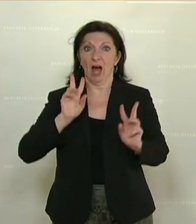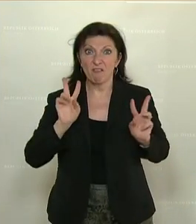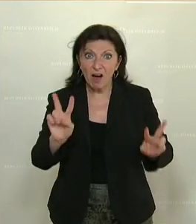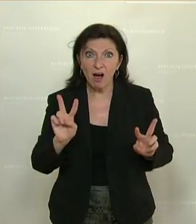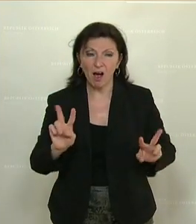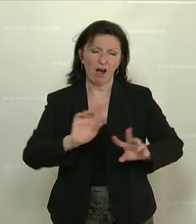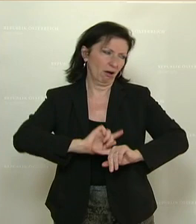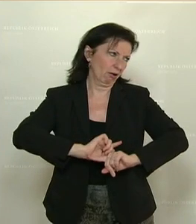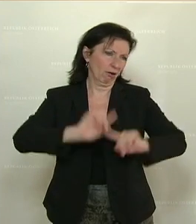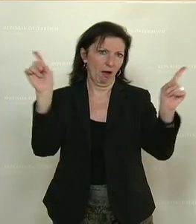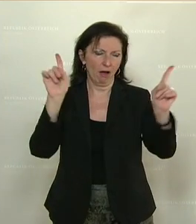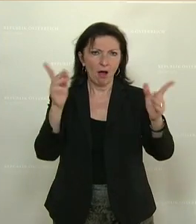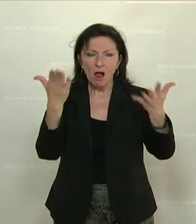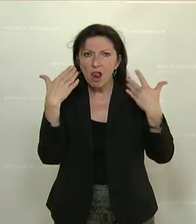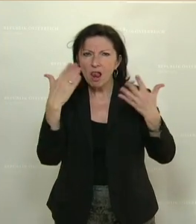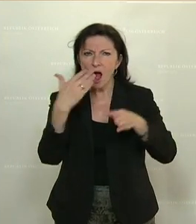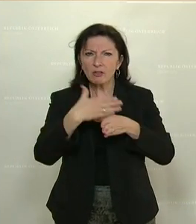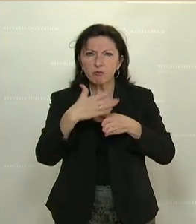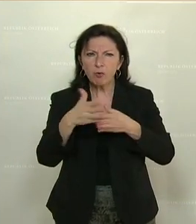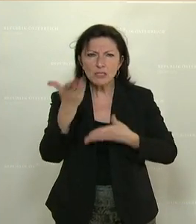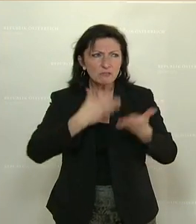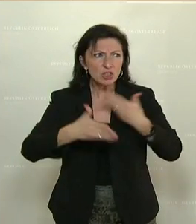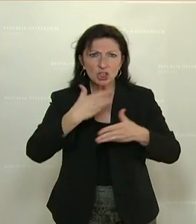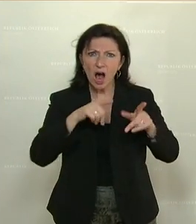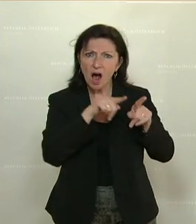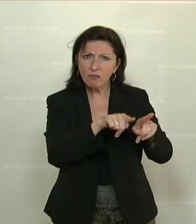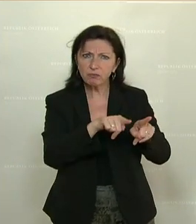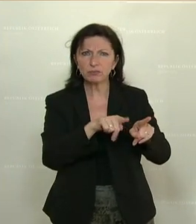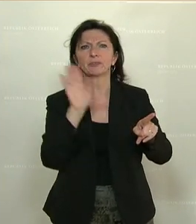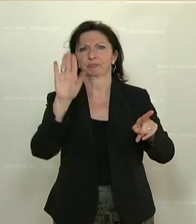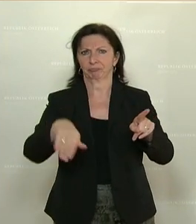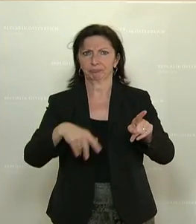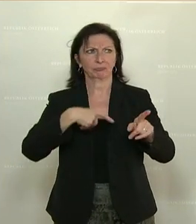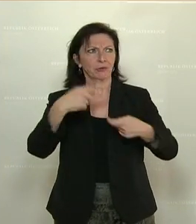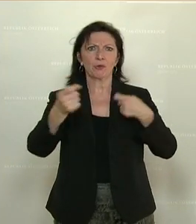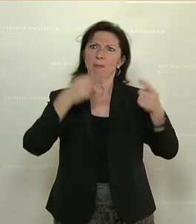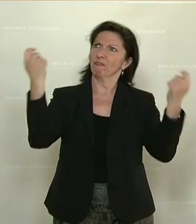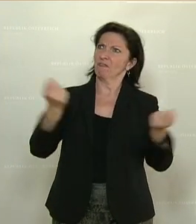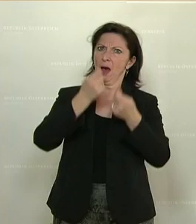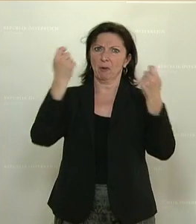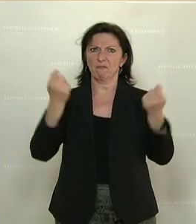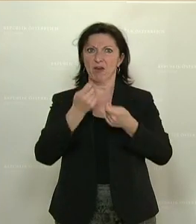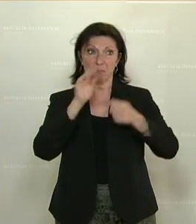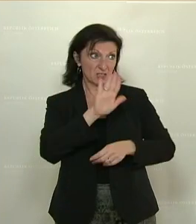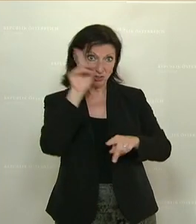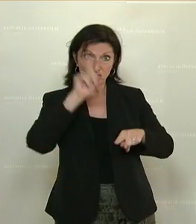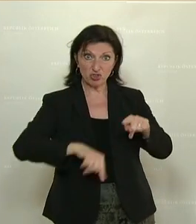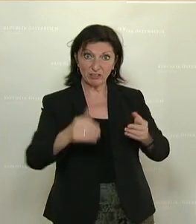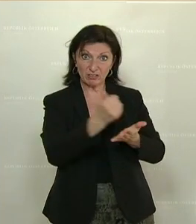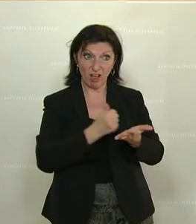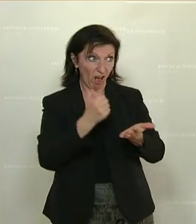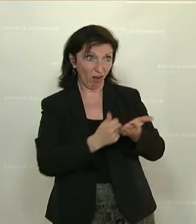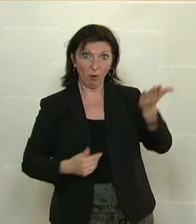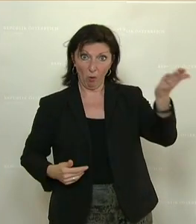und Forstwürze werden mit Marketinggeschichten und Sonntagsreden ihren schlechten Einkommen betreffend beglückt.